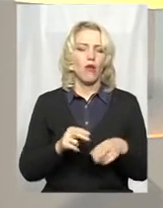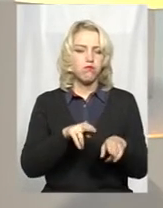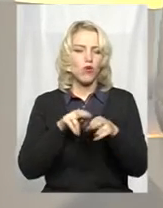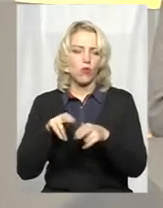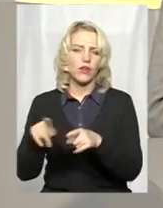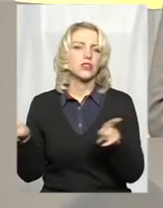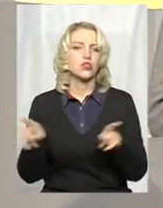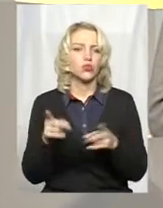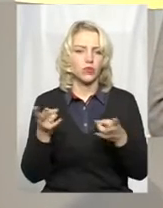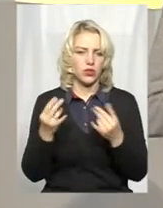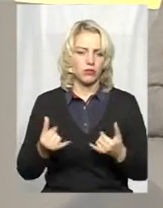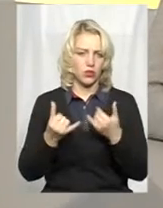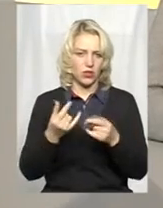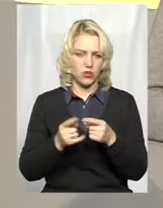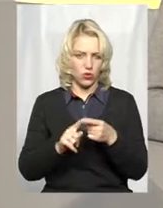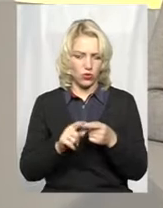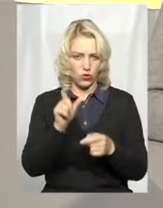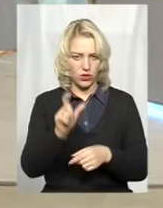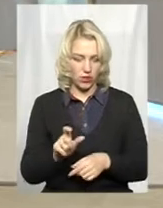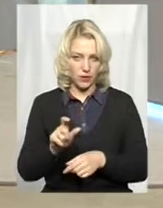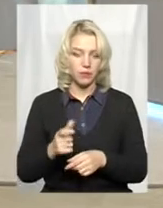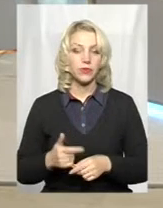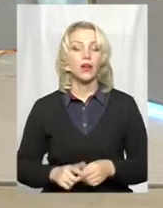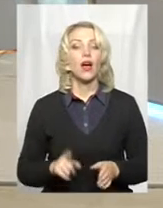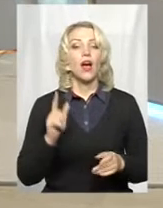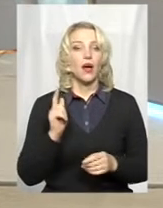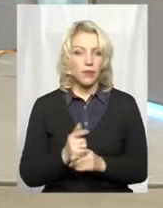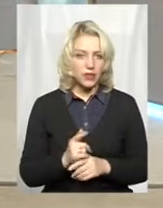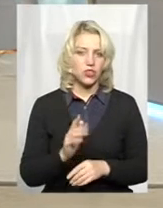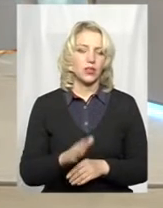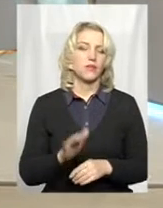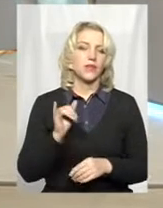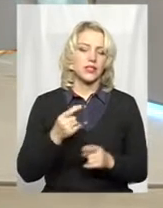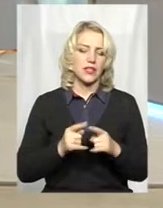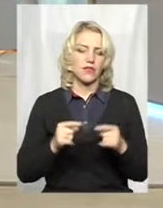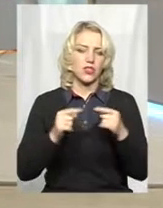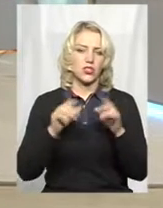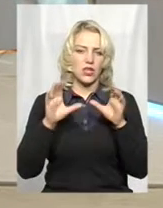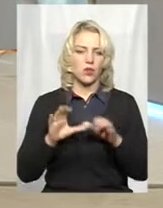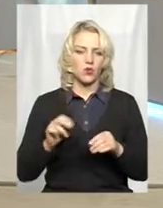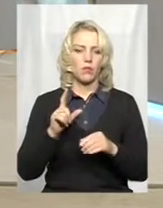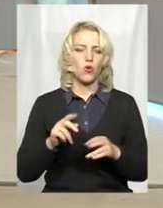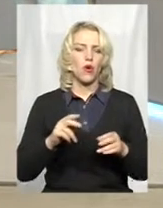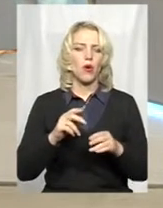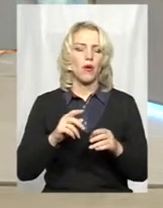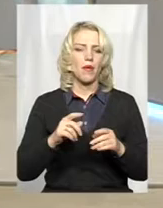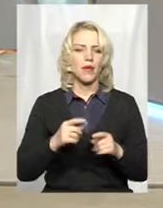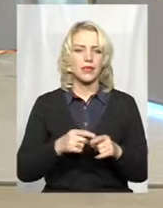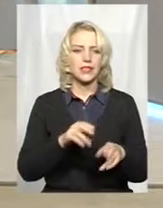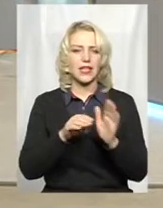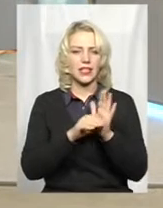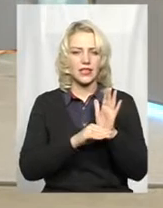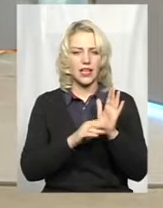що людині для цього потрібно? Ну, знову ж, це визначається законом України про мисливське господарство і полювання. Стаття